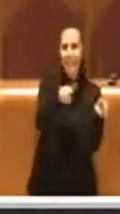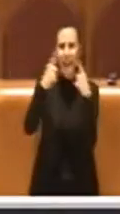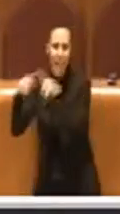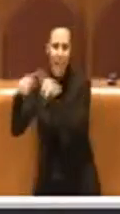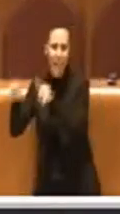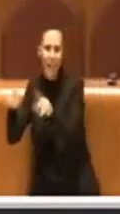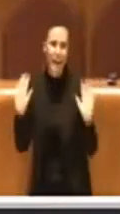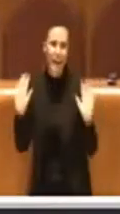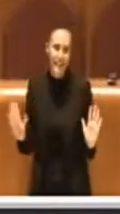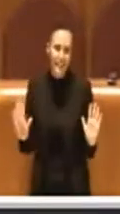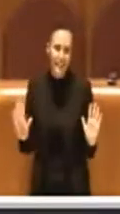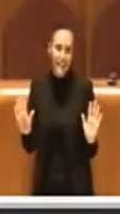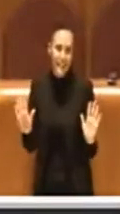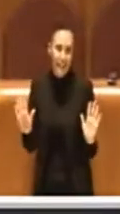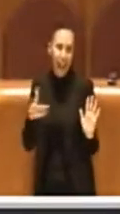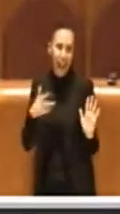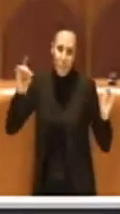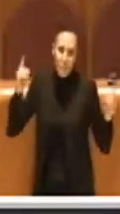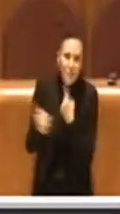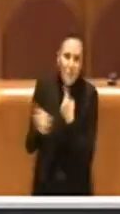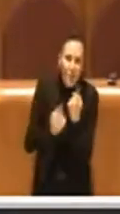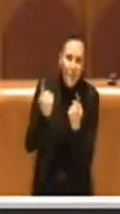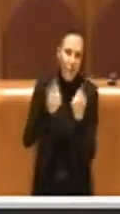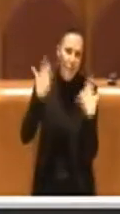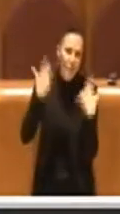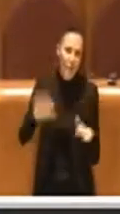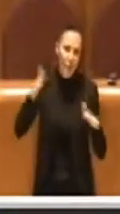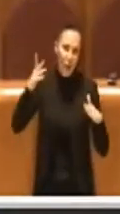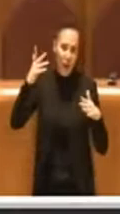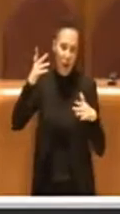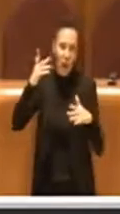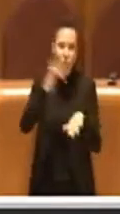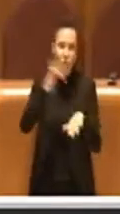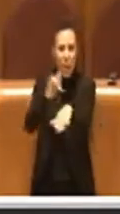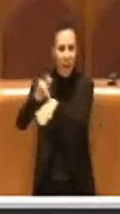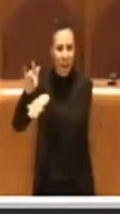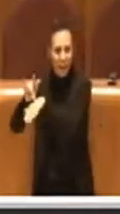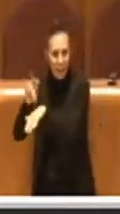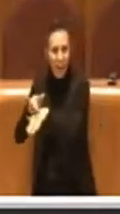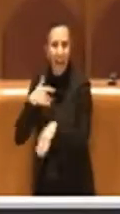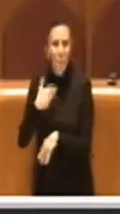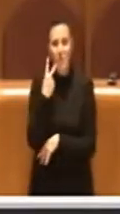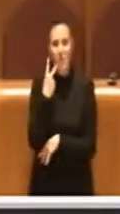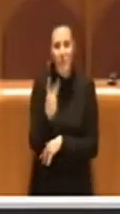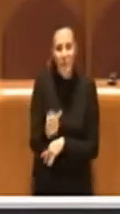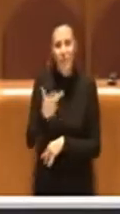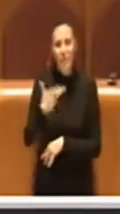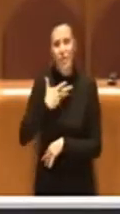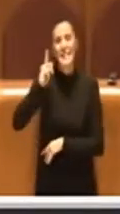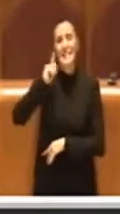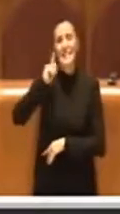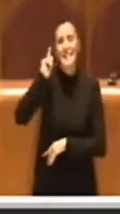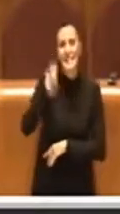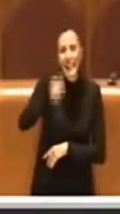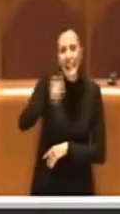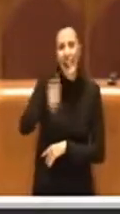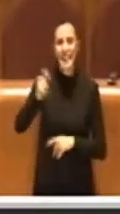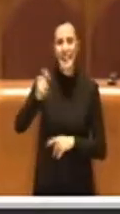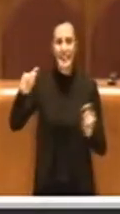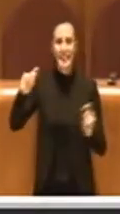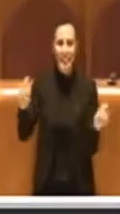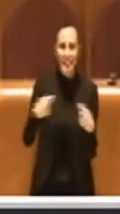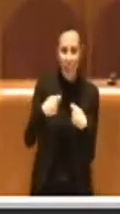in molti casi abbiamo visto, anche in commissione bilancio, purtroppo delle sentenze esecutive, questo è un debito